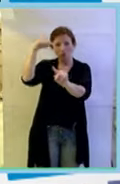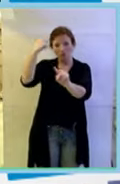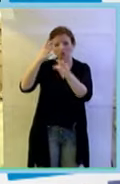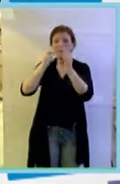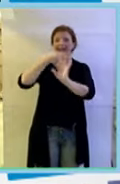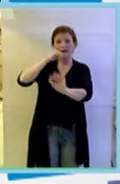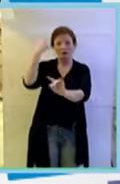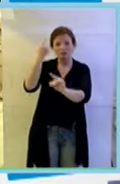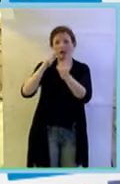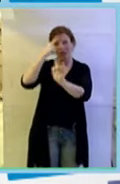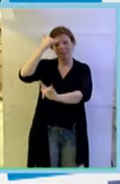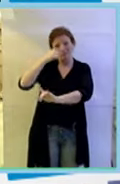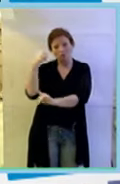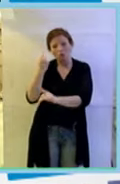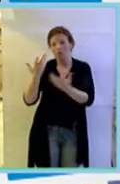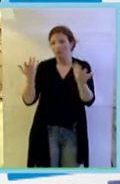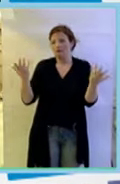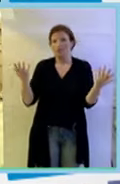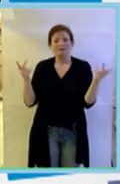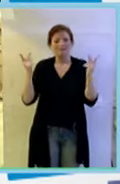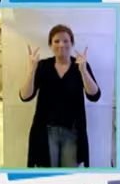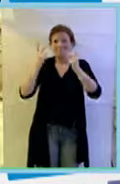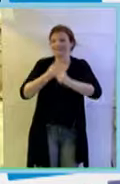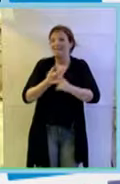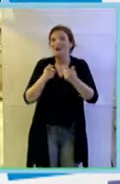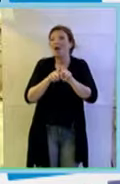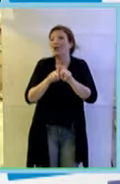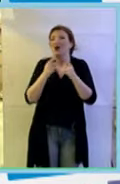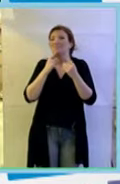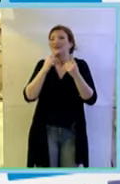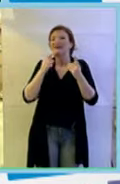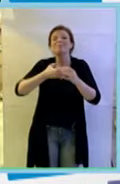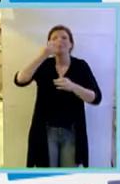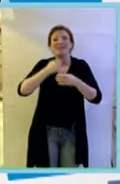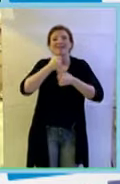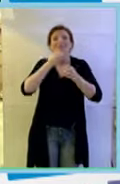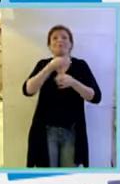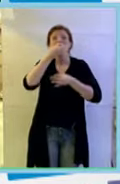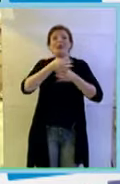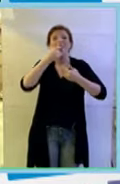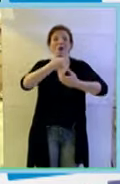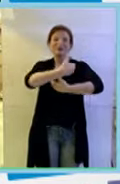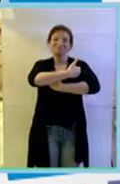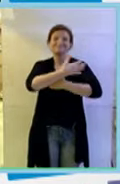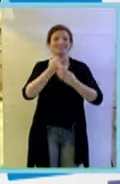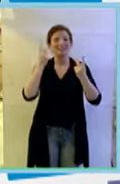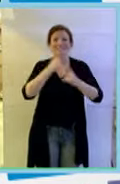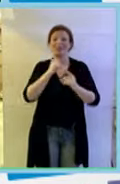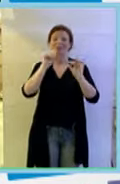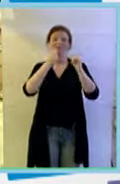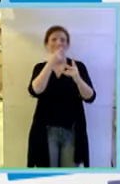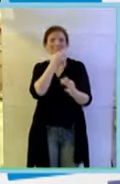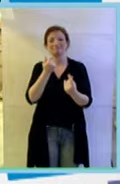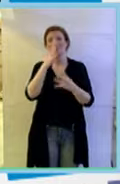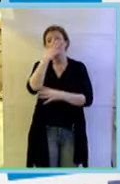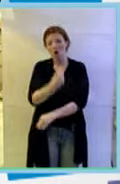capacità e la sua intelligenza sono come un mazzo di fiori bene diciamo un bellissimo modo per finire in bocca al lupo l'aria